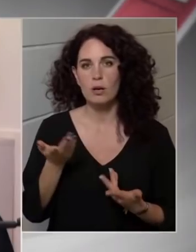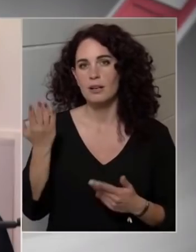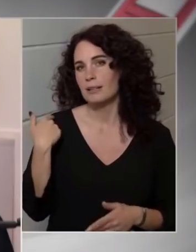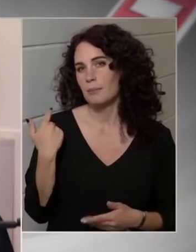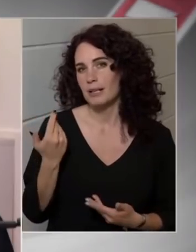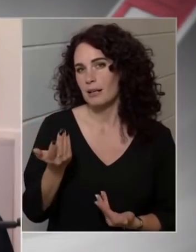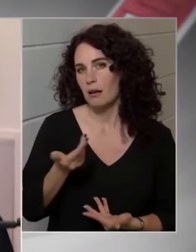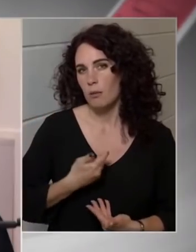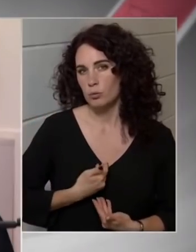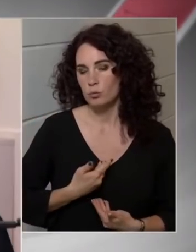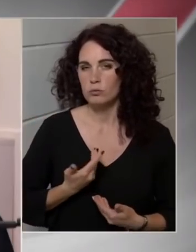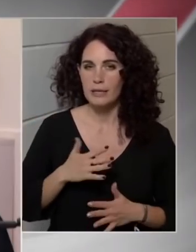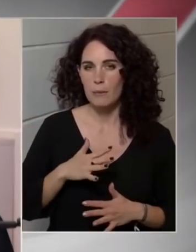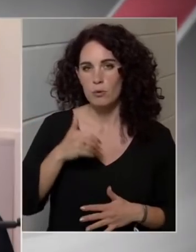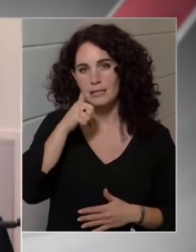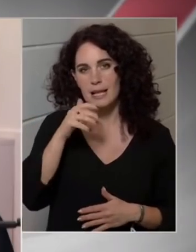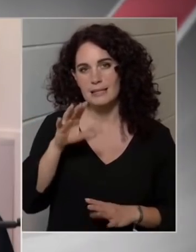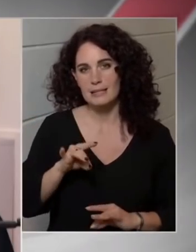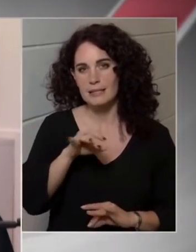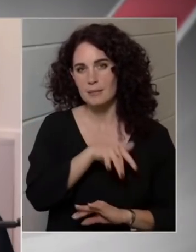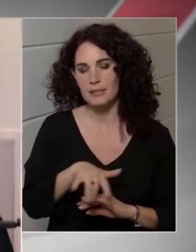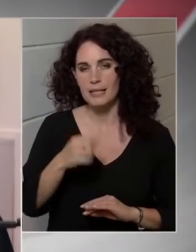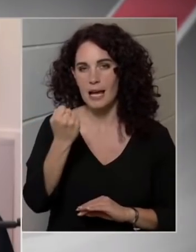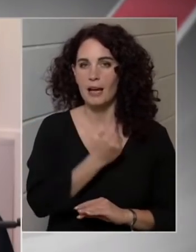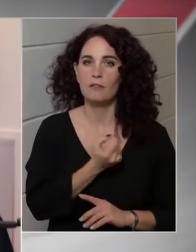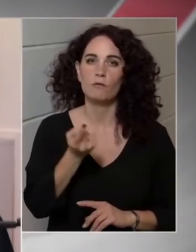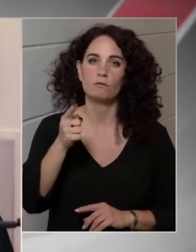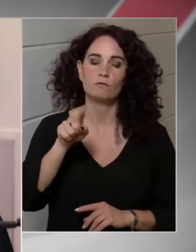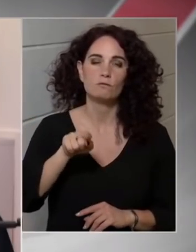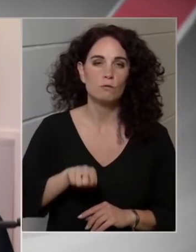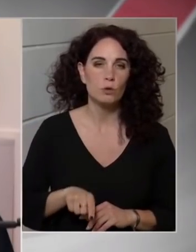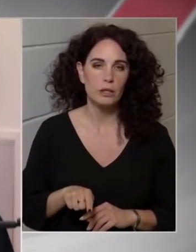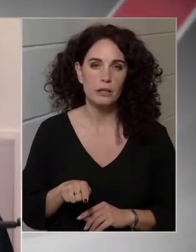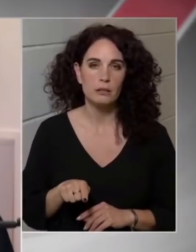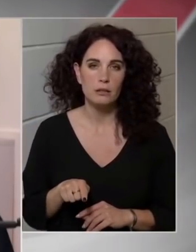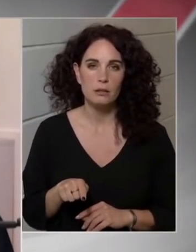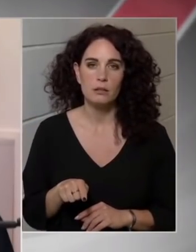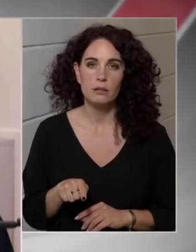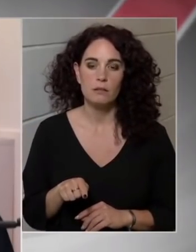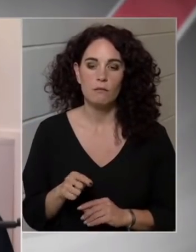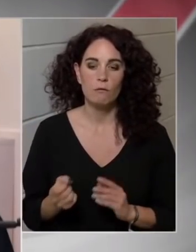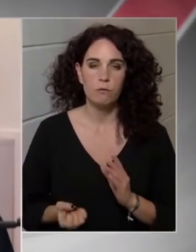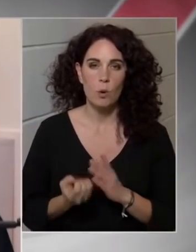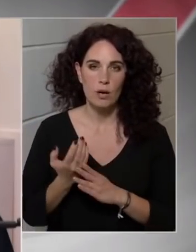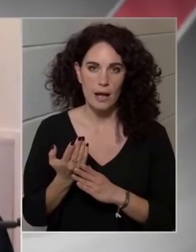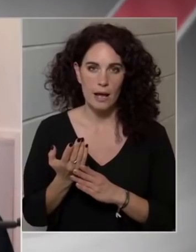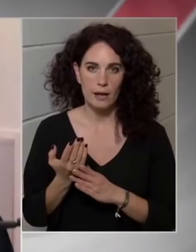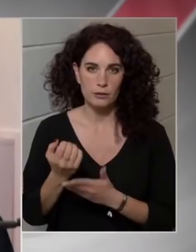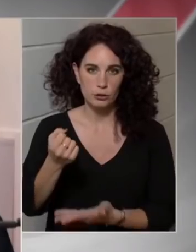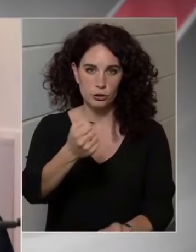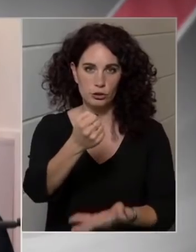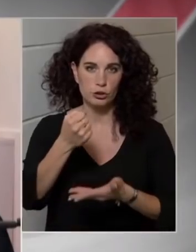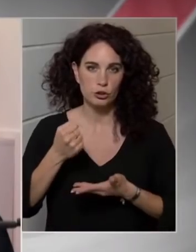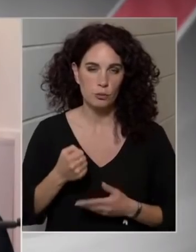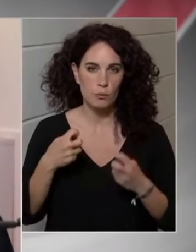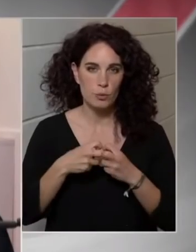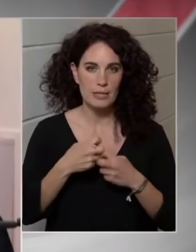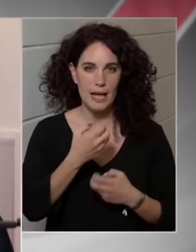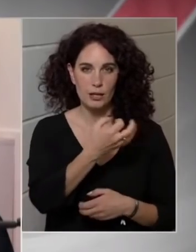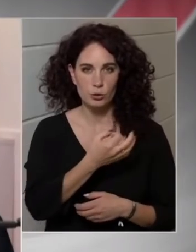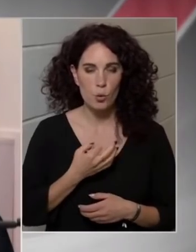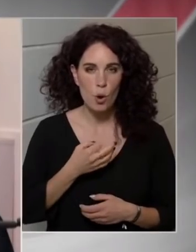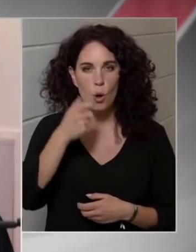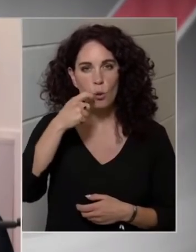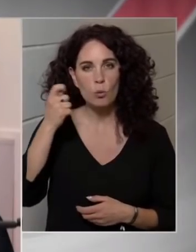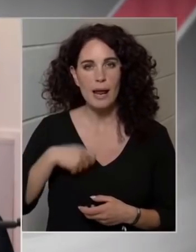kaptunk nagyjából 110 milliárd forinti forrást a Brüsszel-től az ukrán menekültek